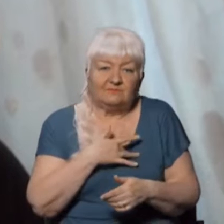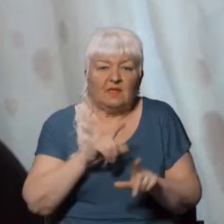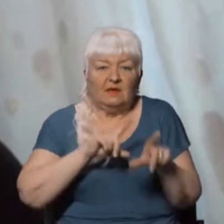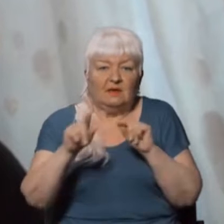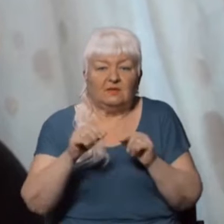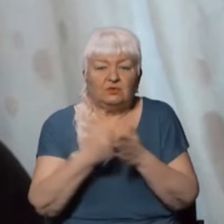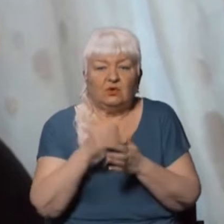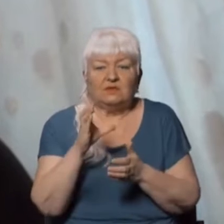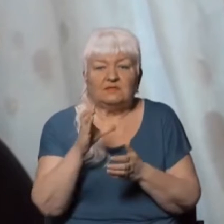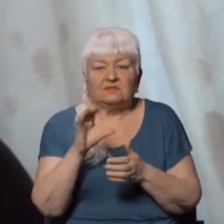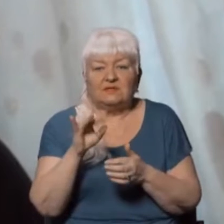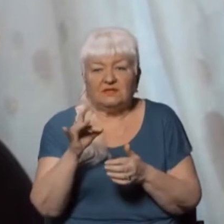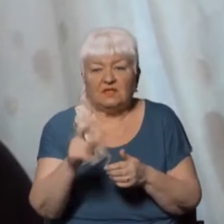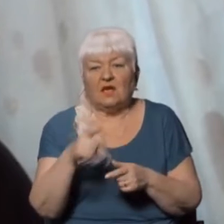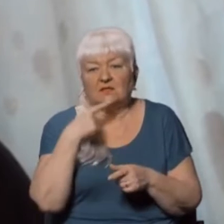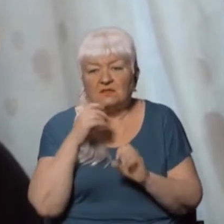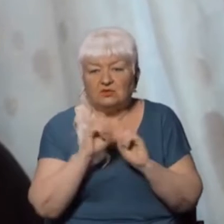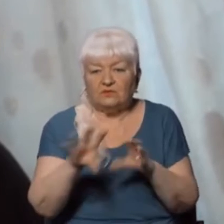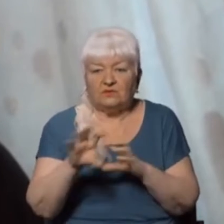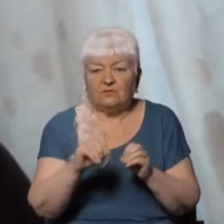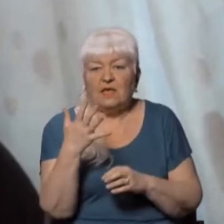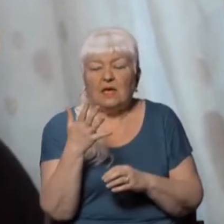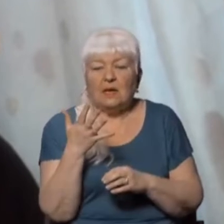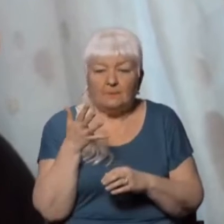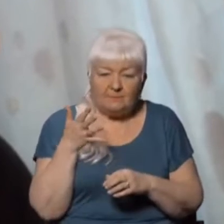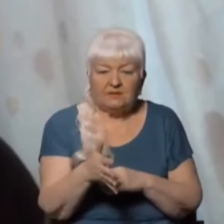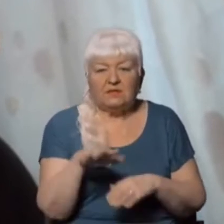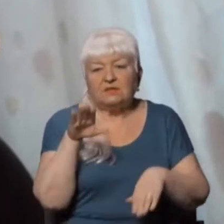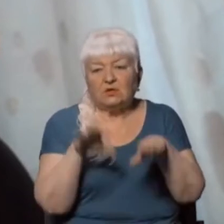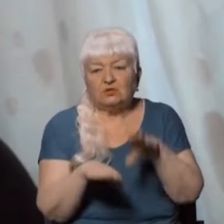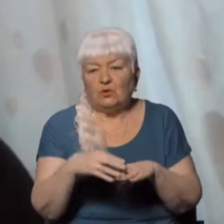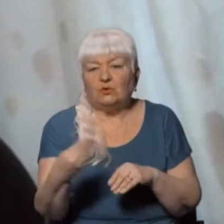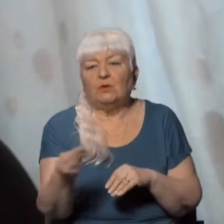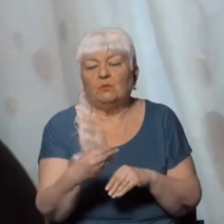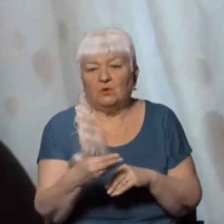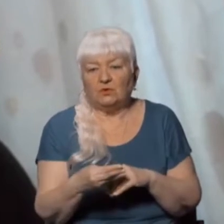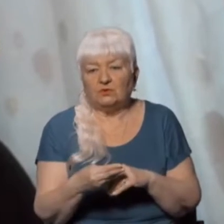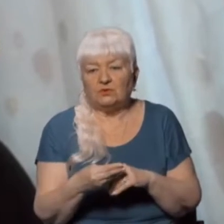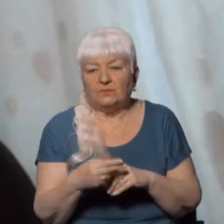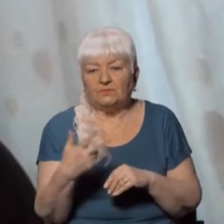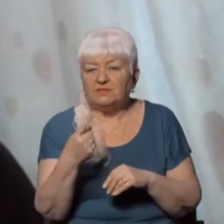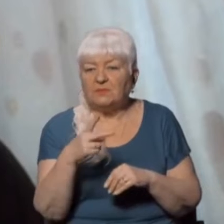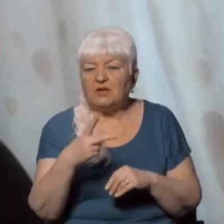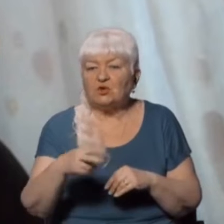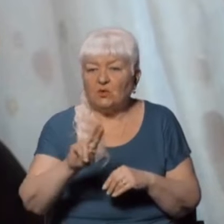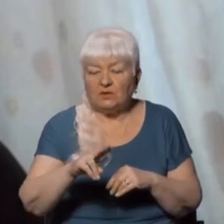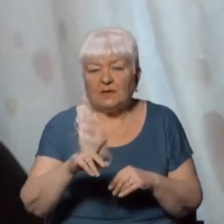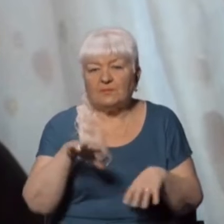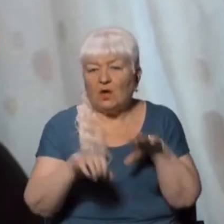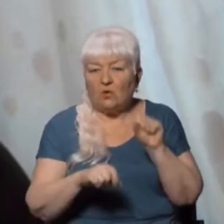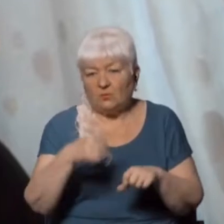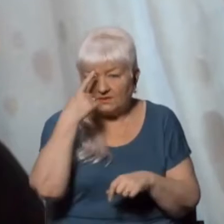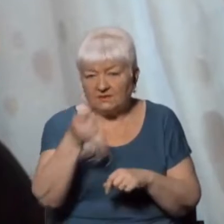зупинило, що відвантажити 5 тисяч тонн борошна. 31 липня окупанти заявили про атаку на штаб